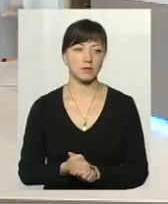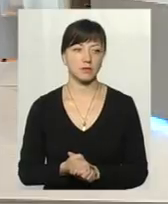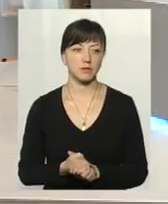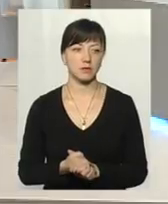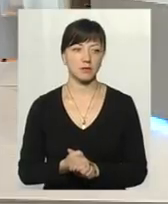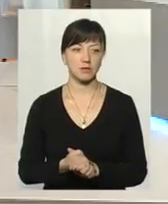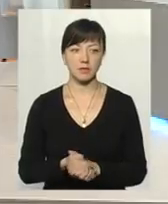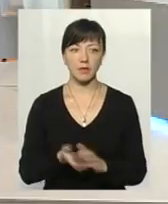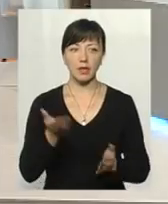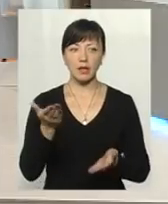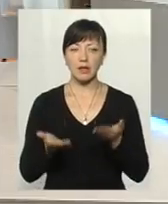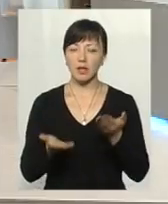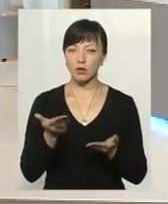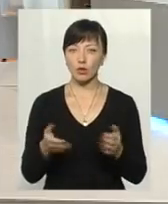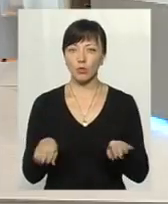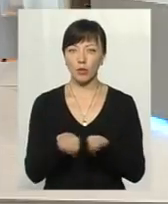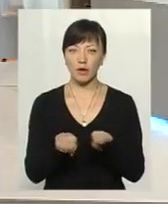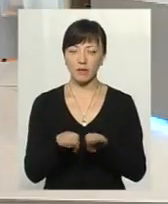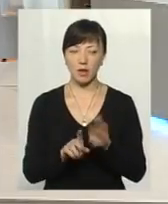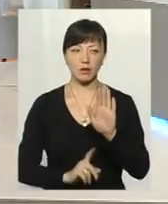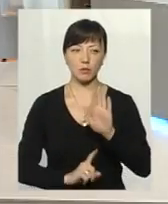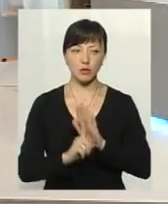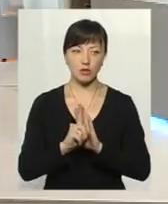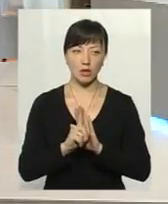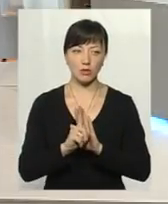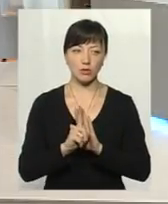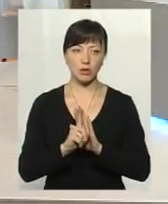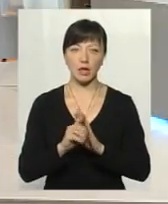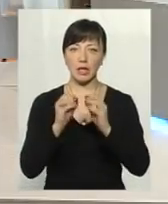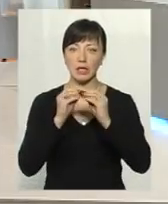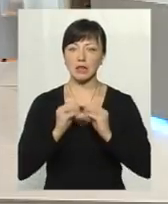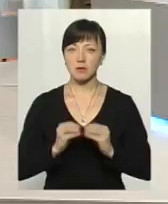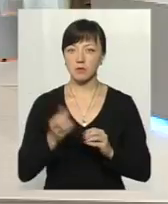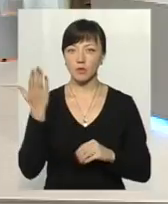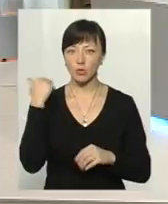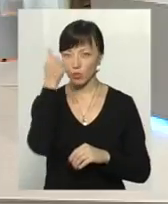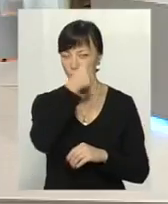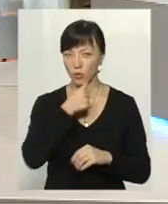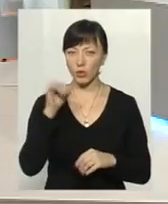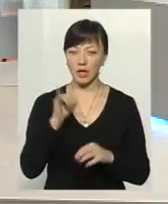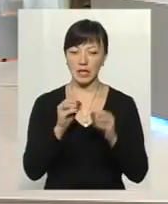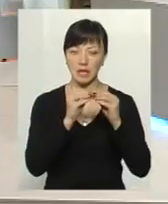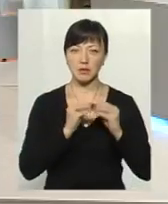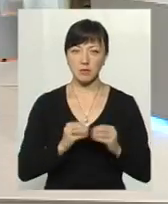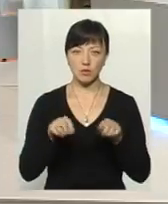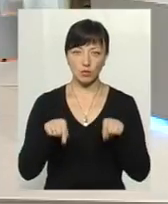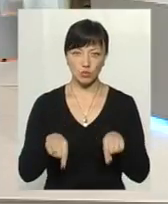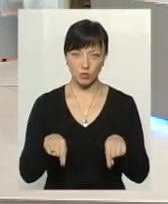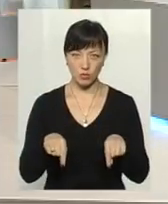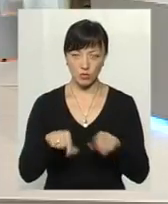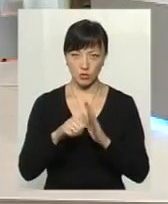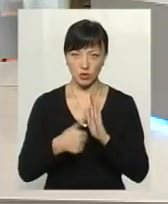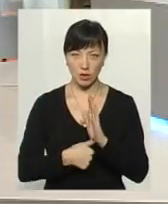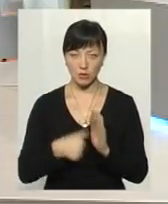Якщо порівняти початок 10 місяців прошлого року і 10 місяців 2016